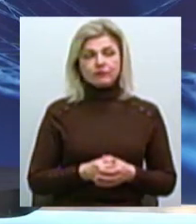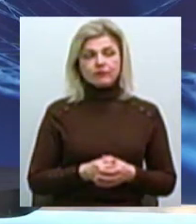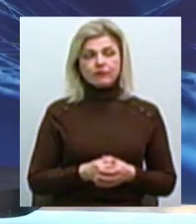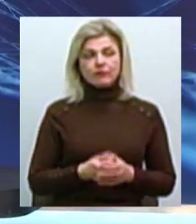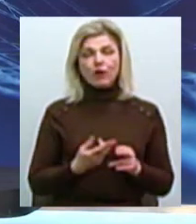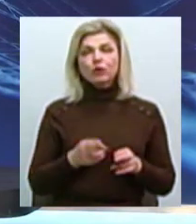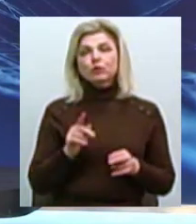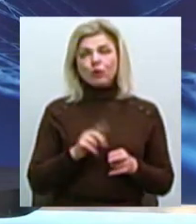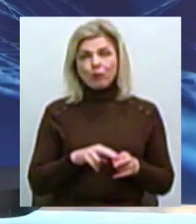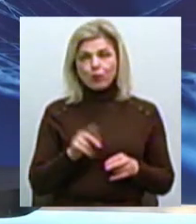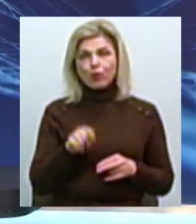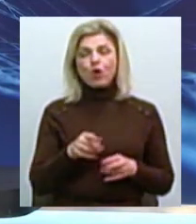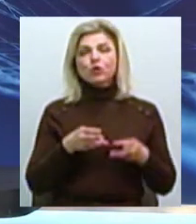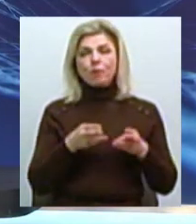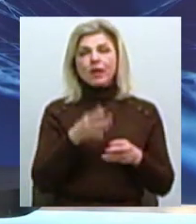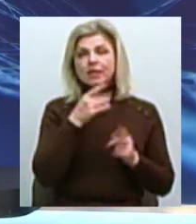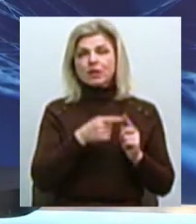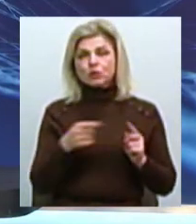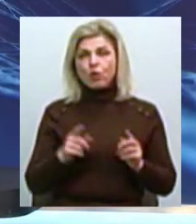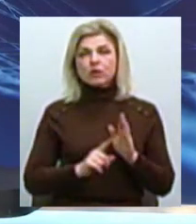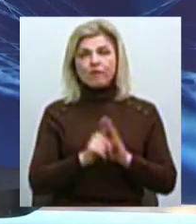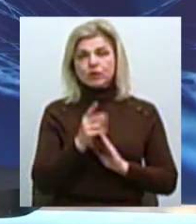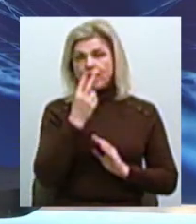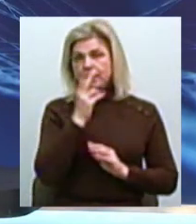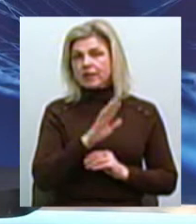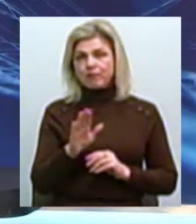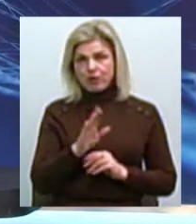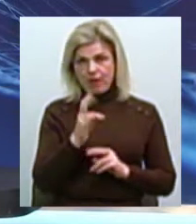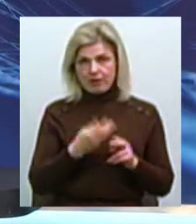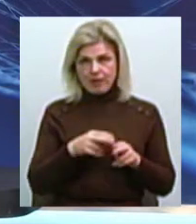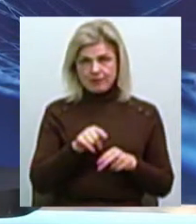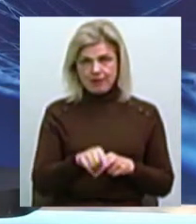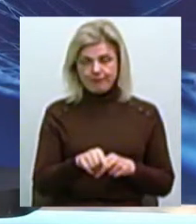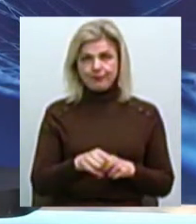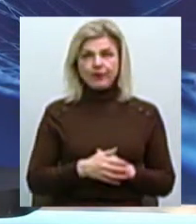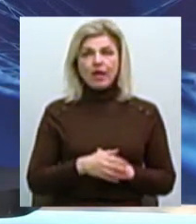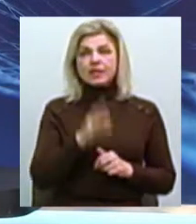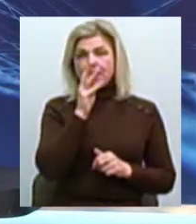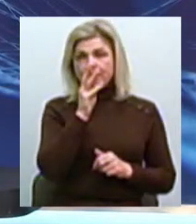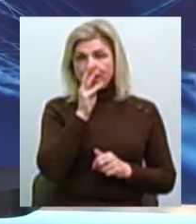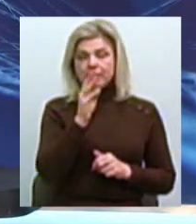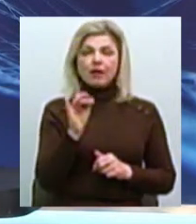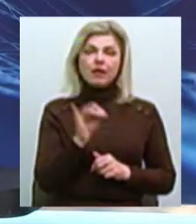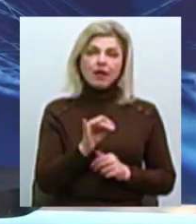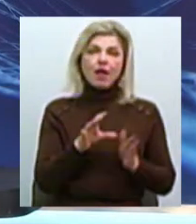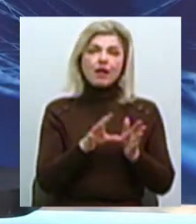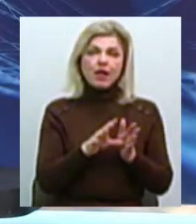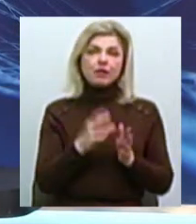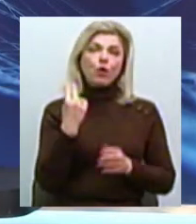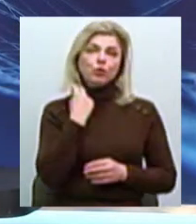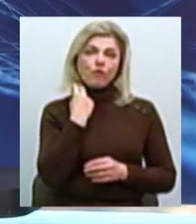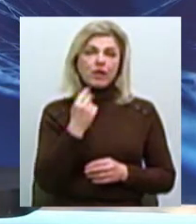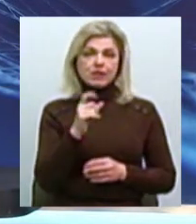Тому опалювальний сезон розпочнеться, не дивлячись на це Проте, заробітна плата і борги за